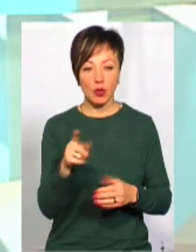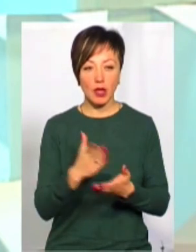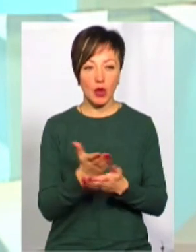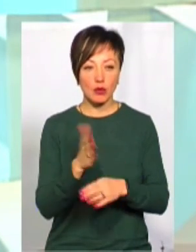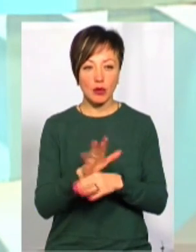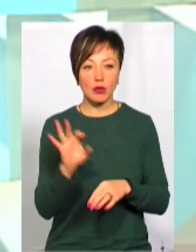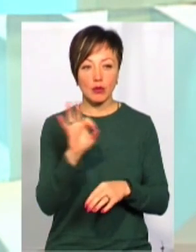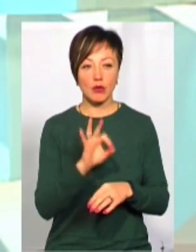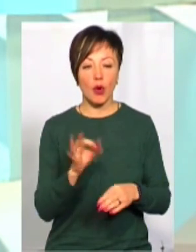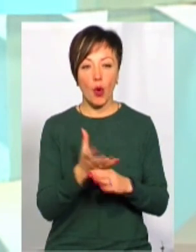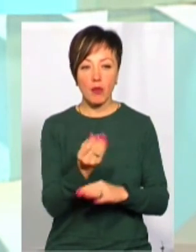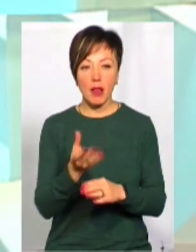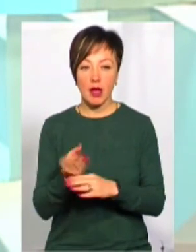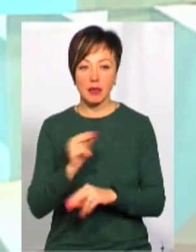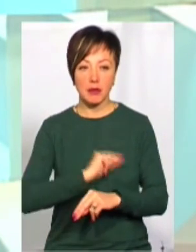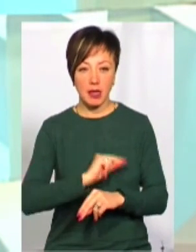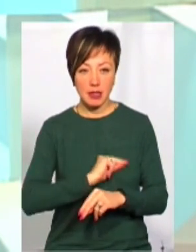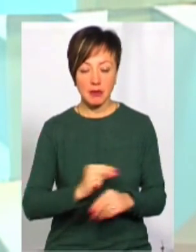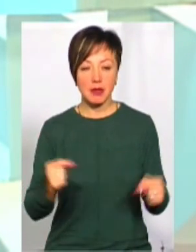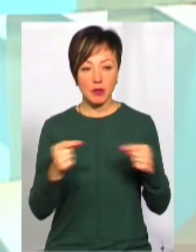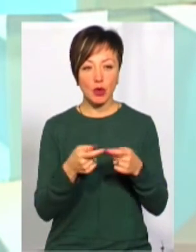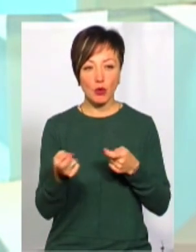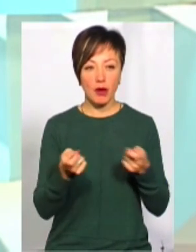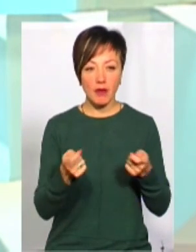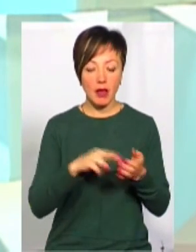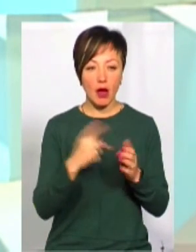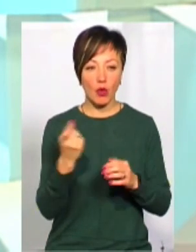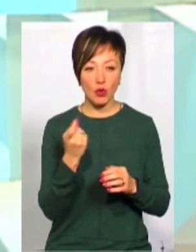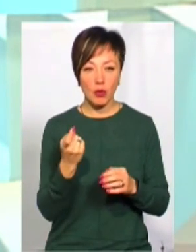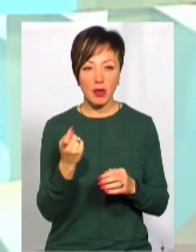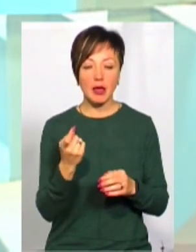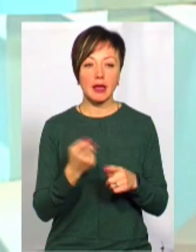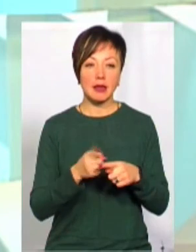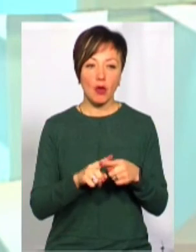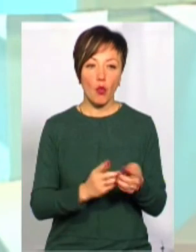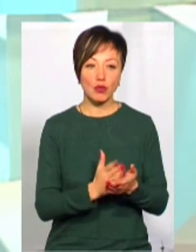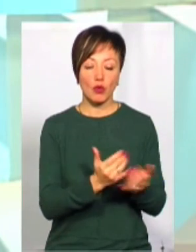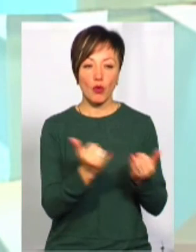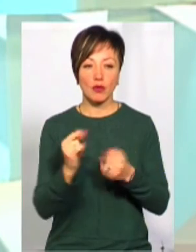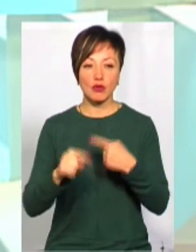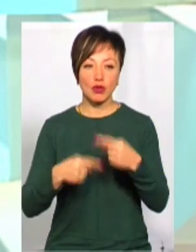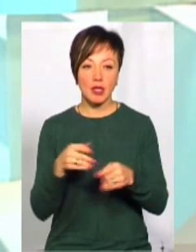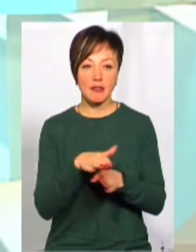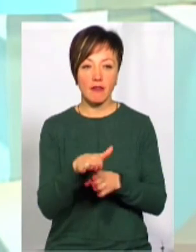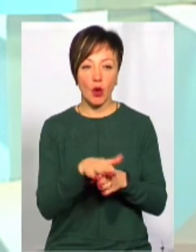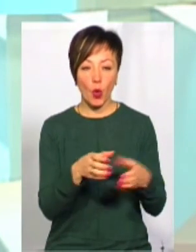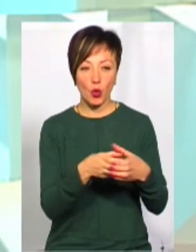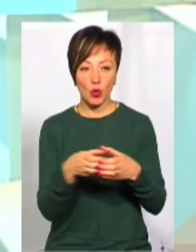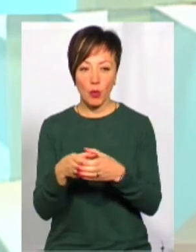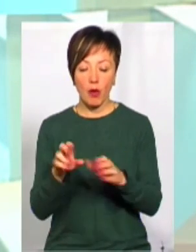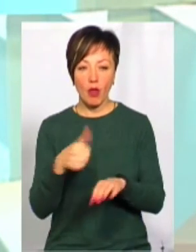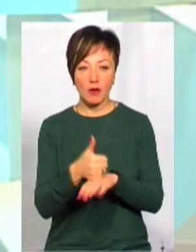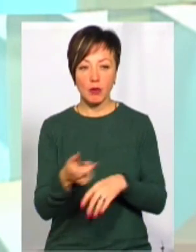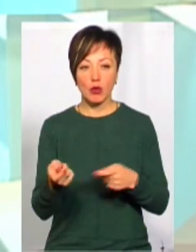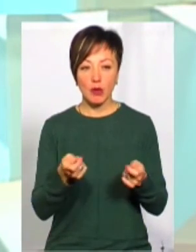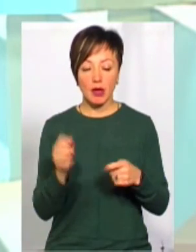розпорядником. Що стосується оплати праці безпосереднього управління економіки енергоносів, то вони обслуговуються через виконком, як